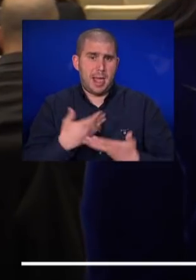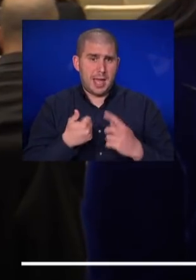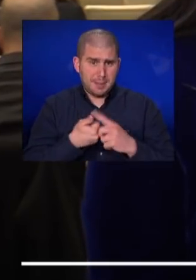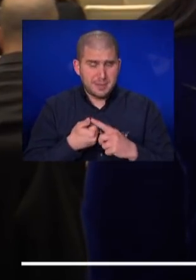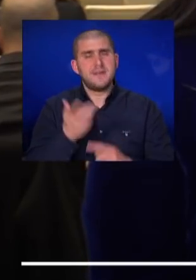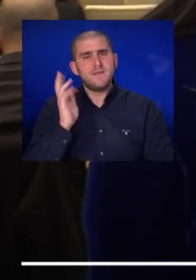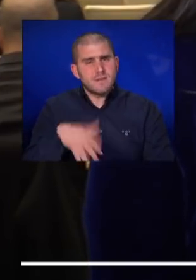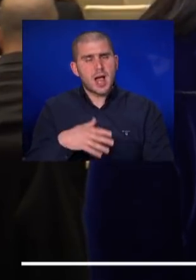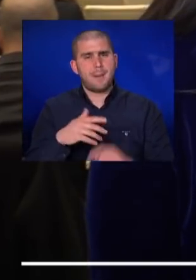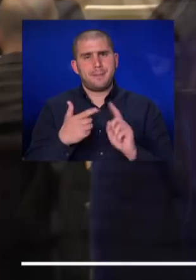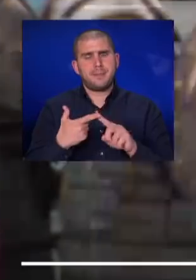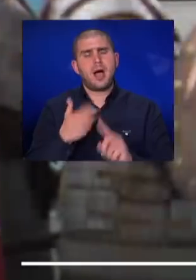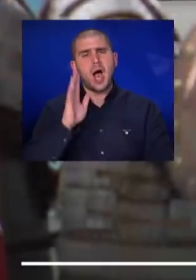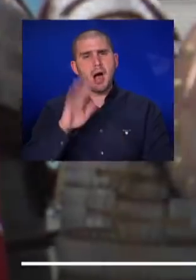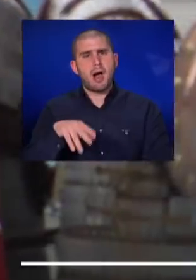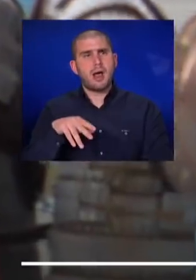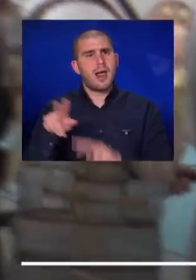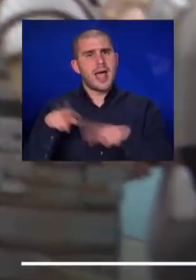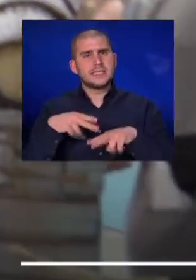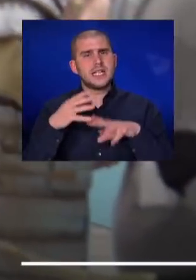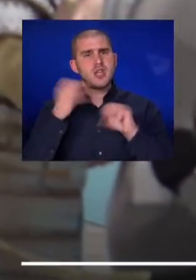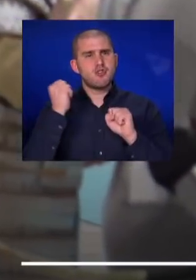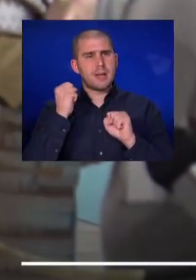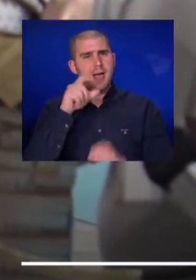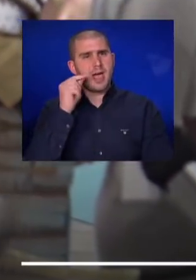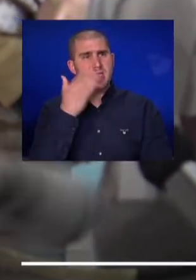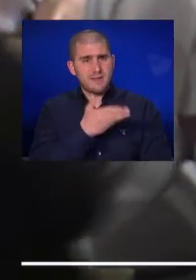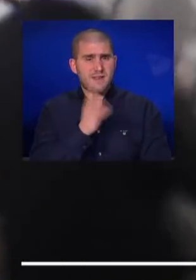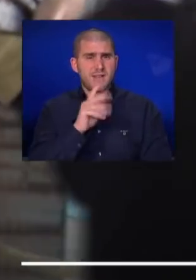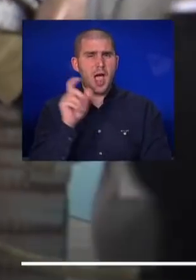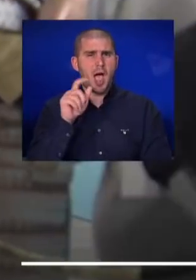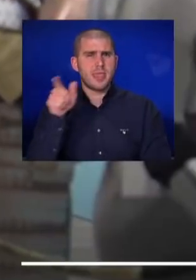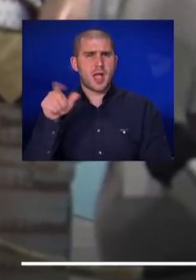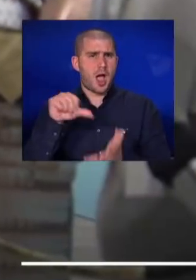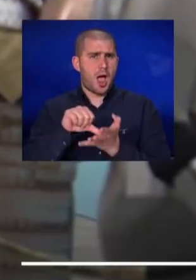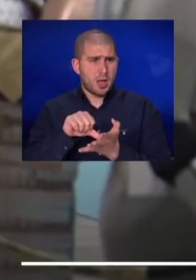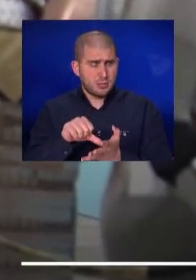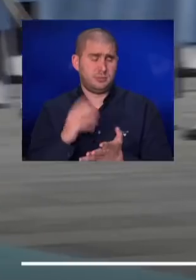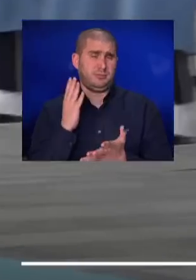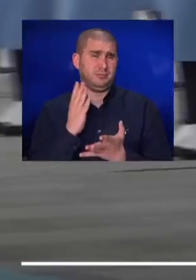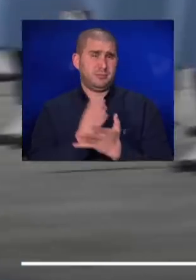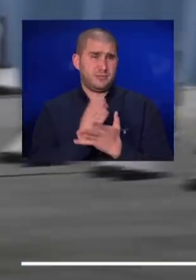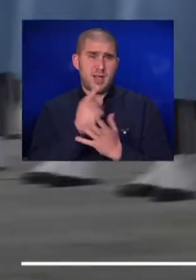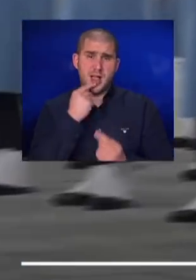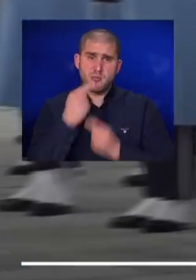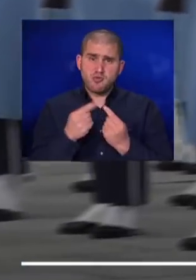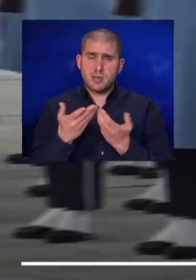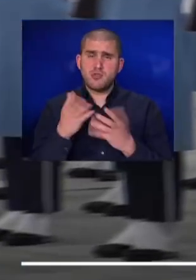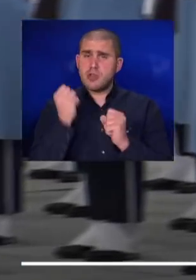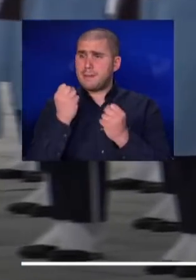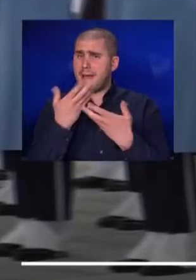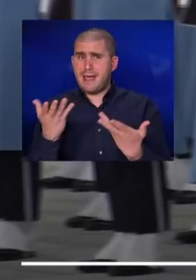וגם למעשה על החזרת השגרים לתל אביב ולאנקרה, כאמור כבר כמה שנים שאין שגרים